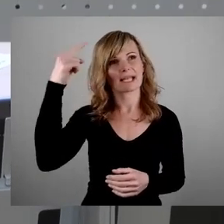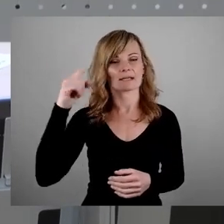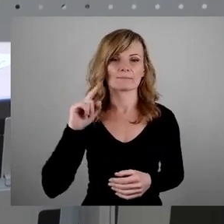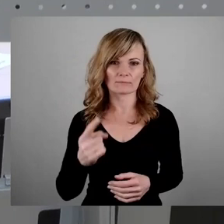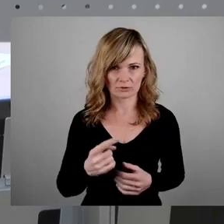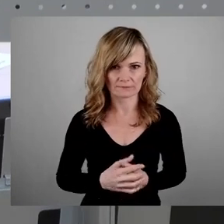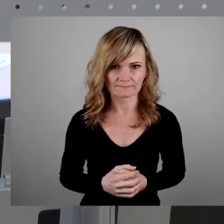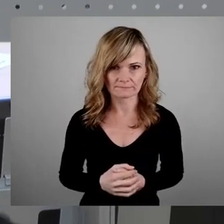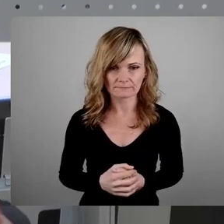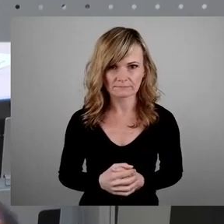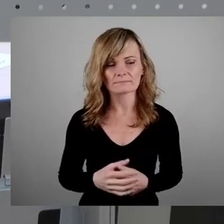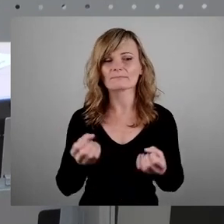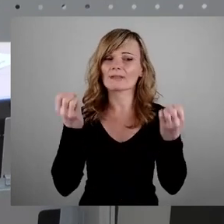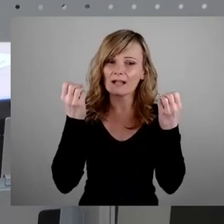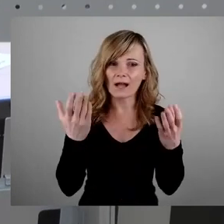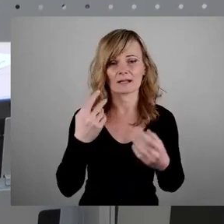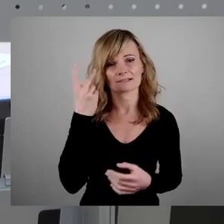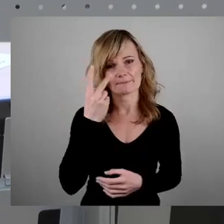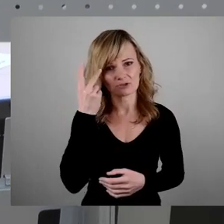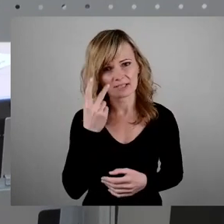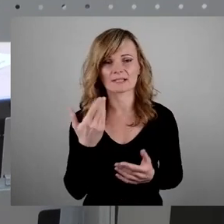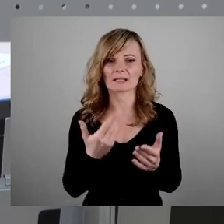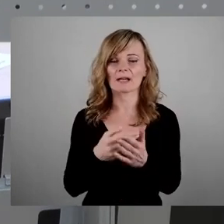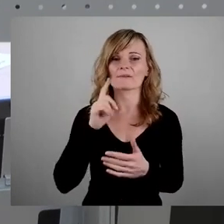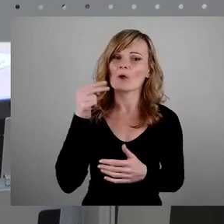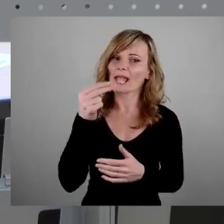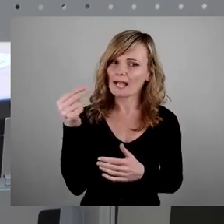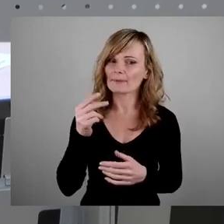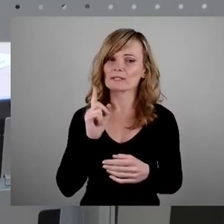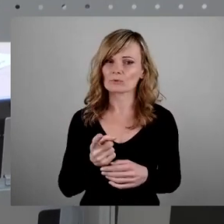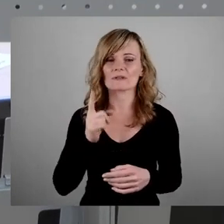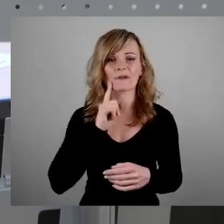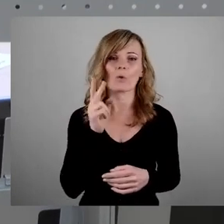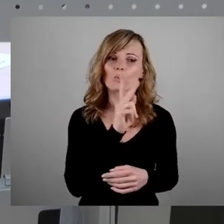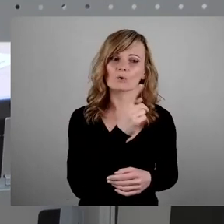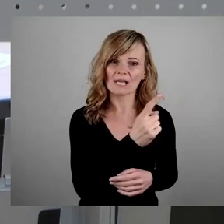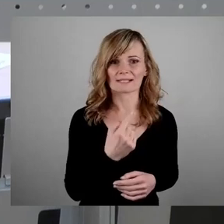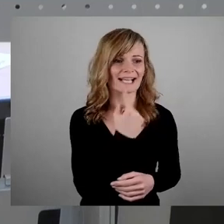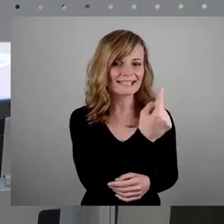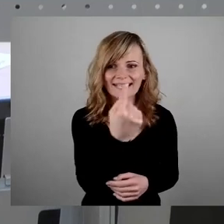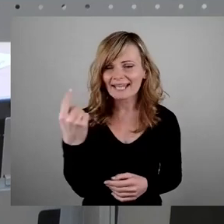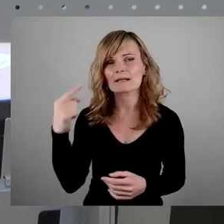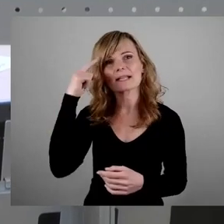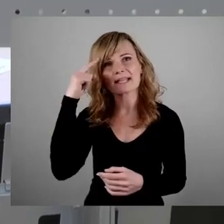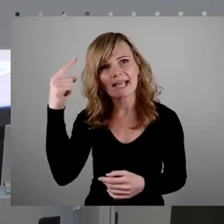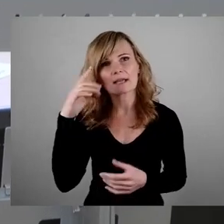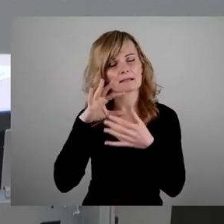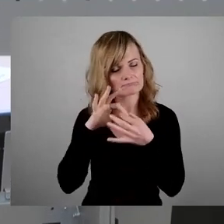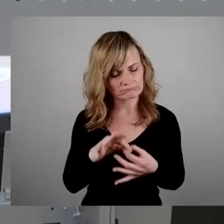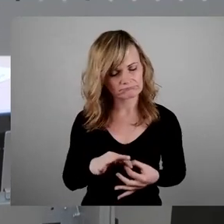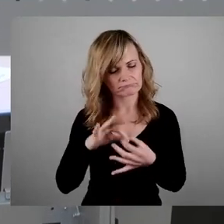Und natürlich, und das ist das, was Frau Herbert zu Frau Kuhn hat gesagt, soll jeder denken und gedenken können